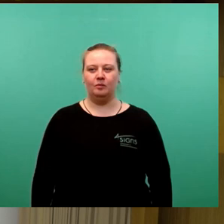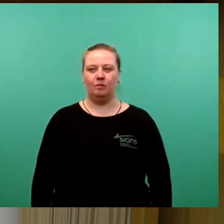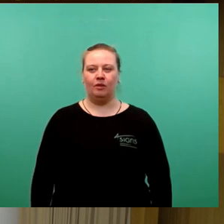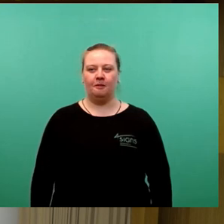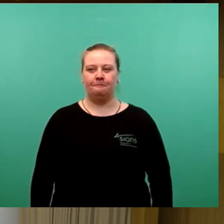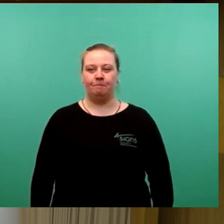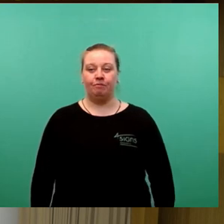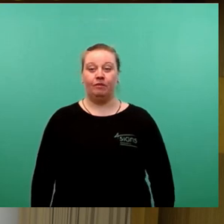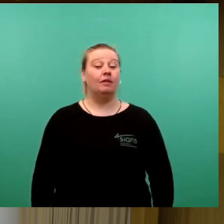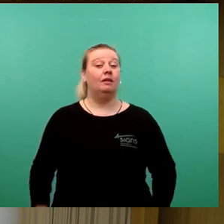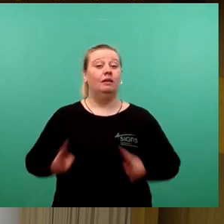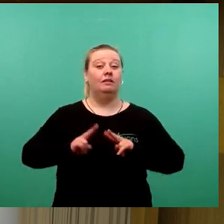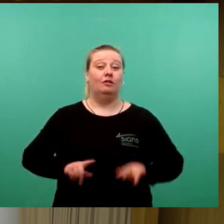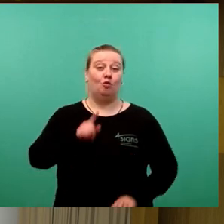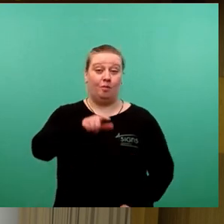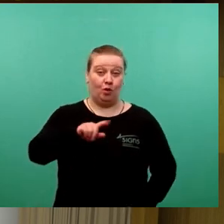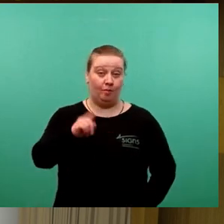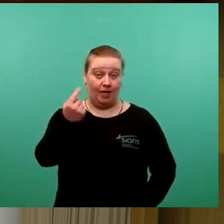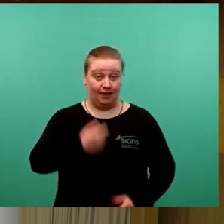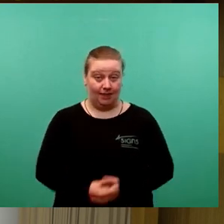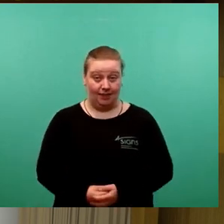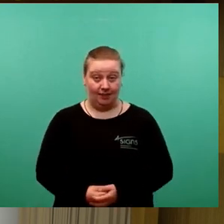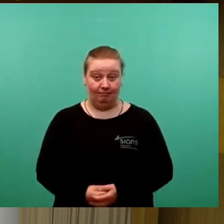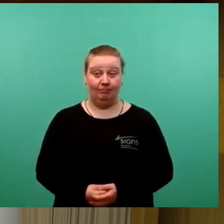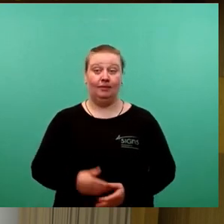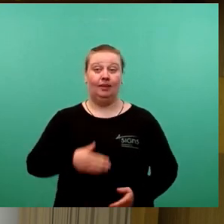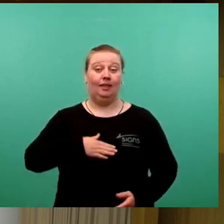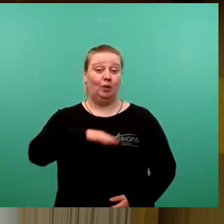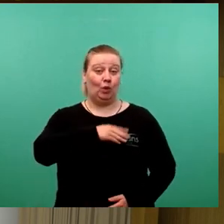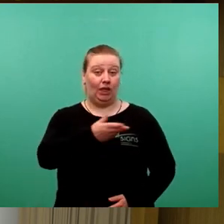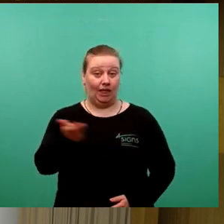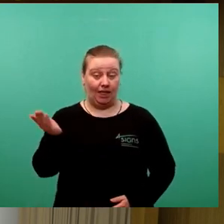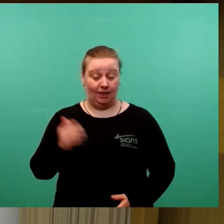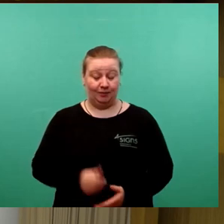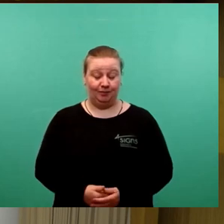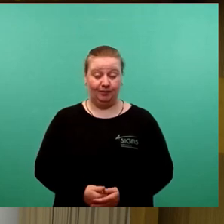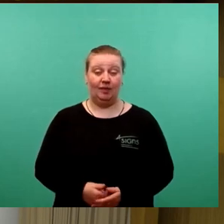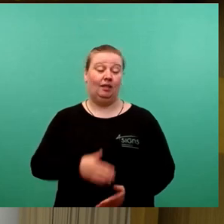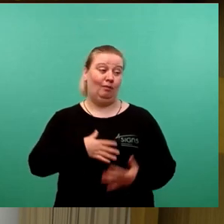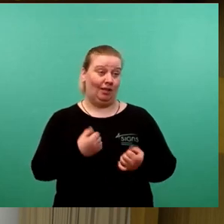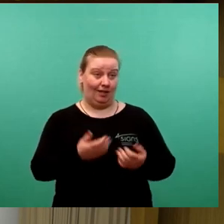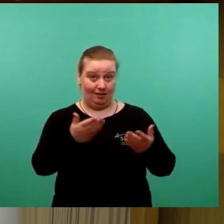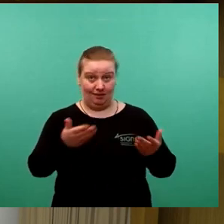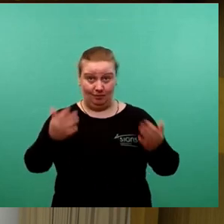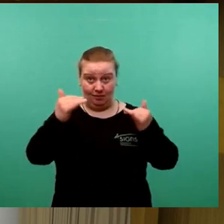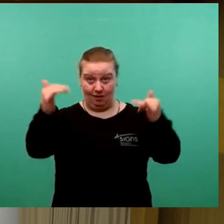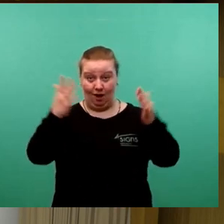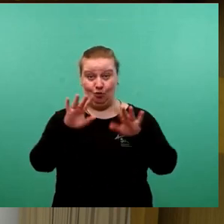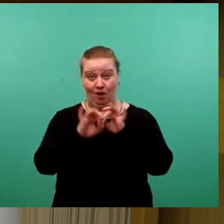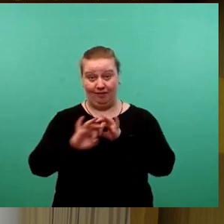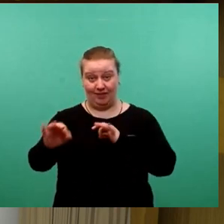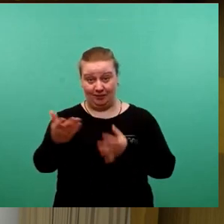Sehr geehrter Herr Oberbürgermeister, sehr geehrte Kolleginnen und Kollegen, liebe Gäste im Saal und im Livestream.